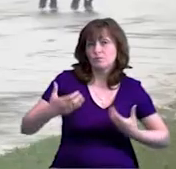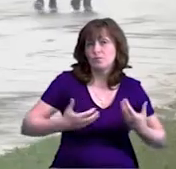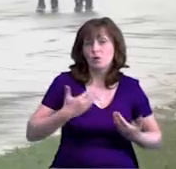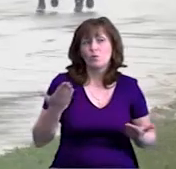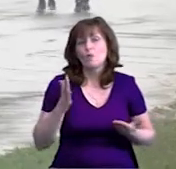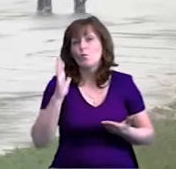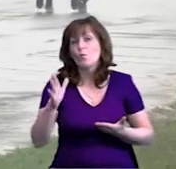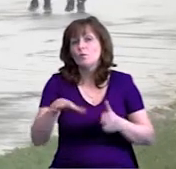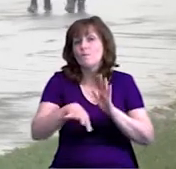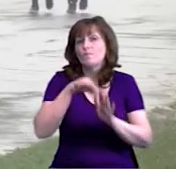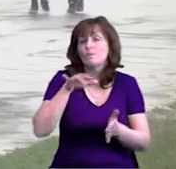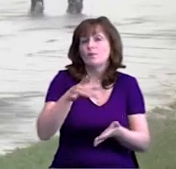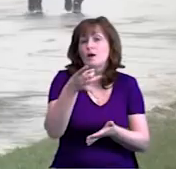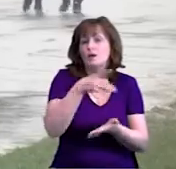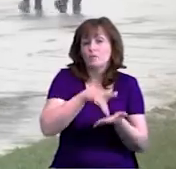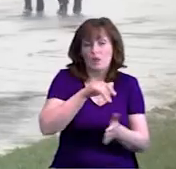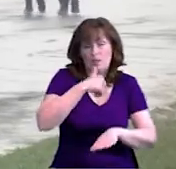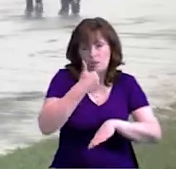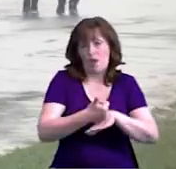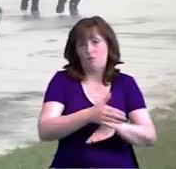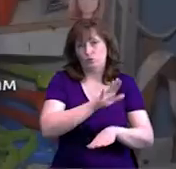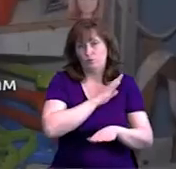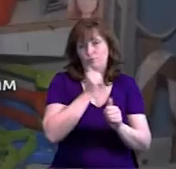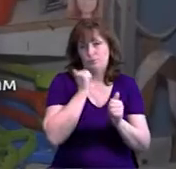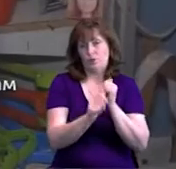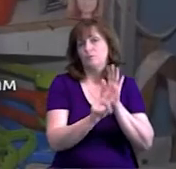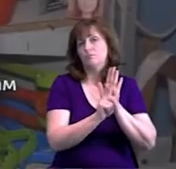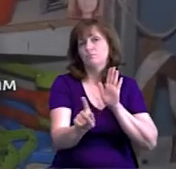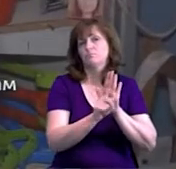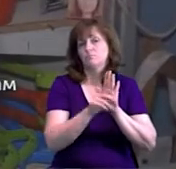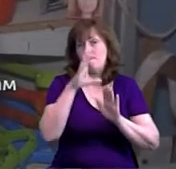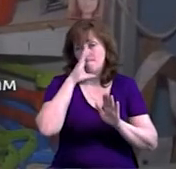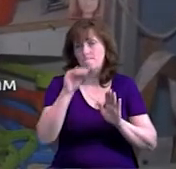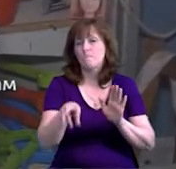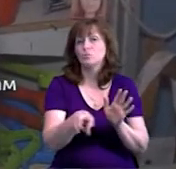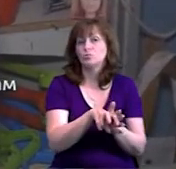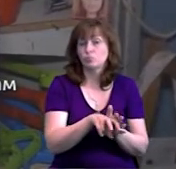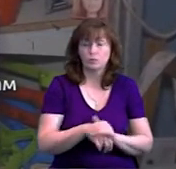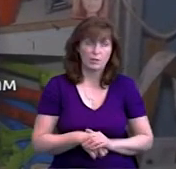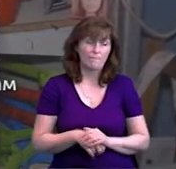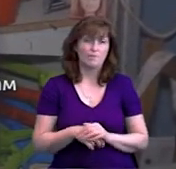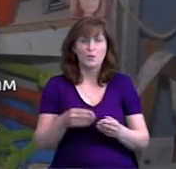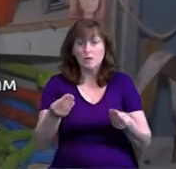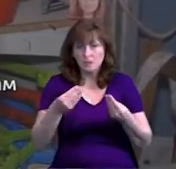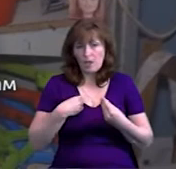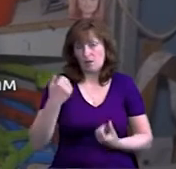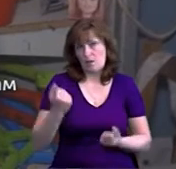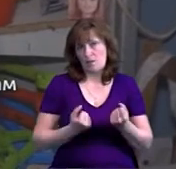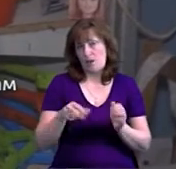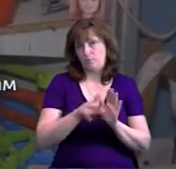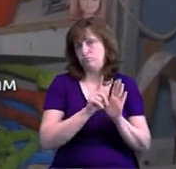місто буде райцентром, а щоб туди ходили рейсові автобуси. Мене проти, щоб було у Новгородціверську, дайте нам транспорт,